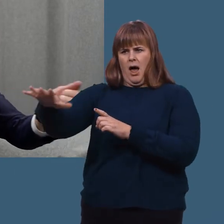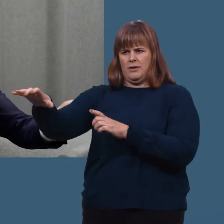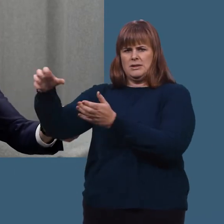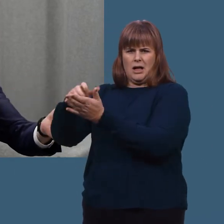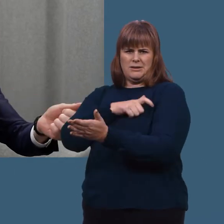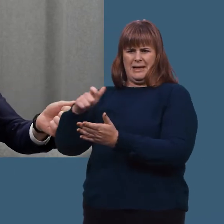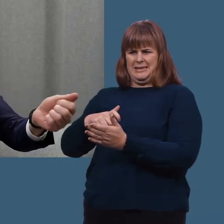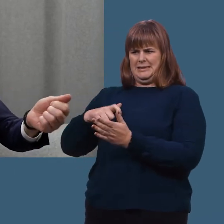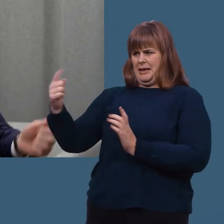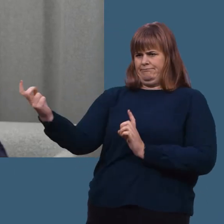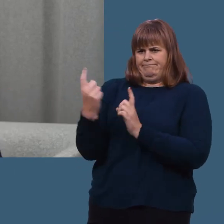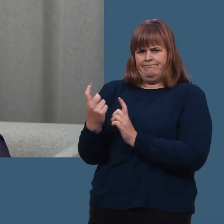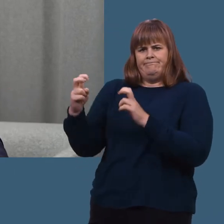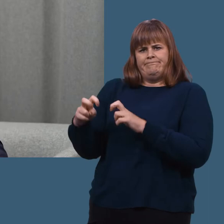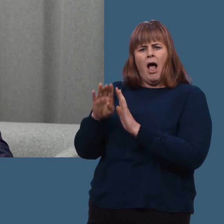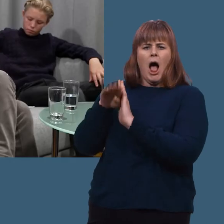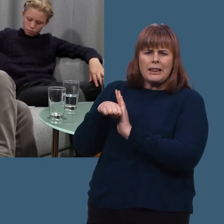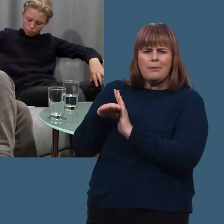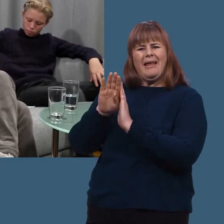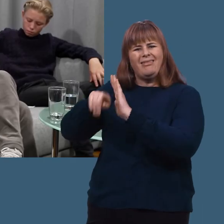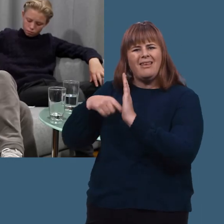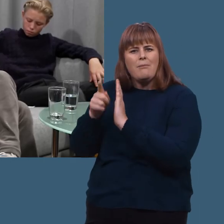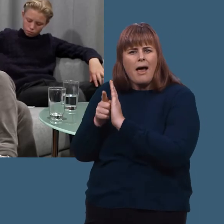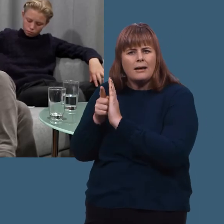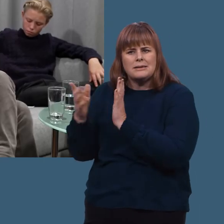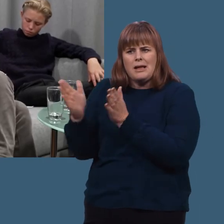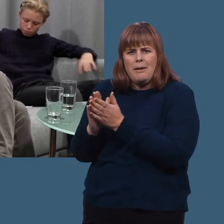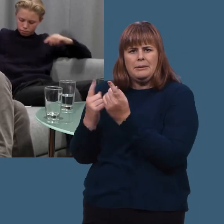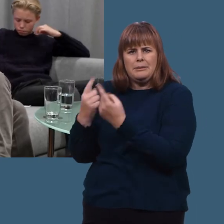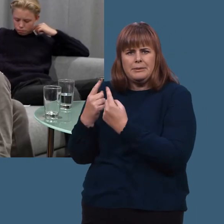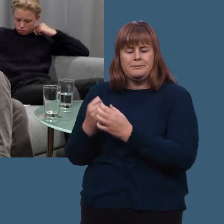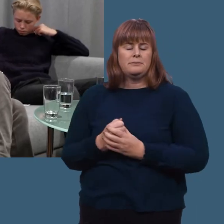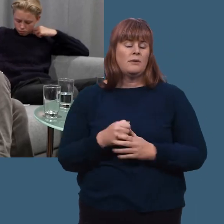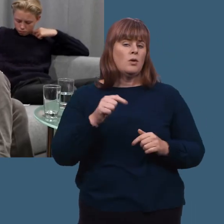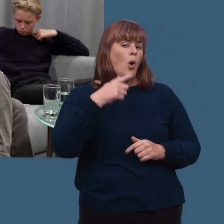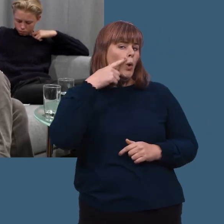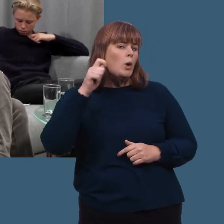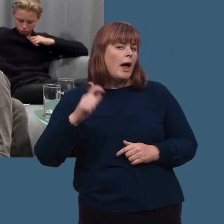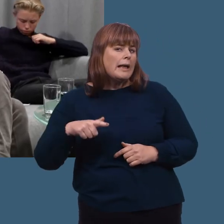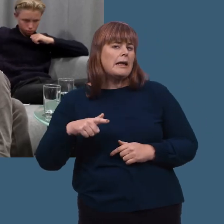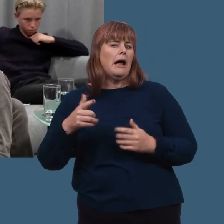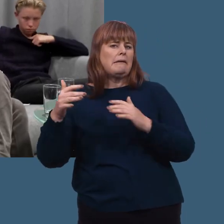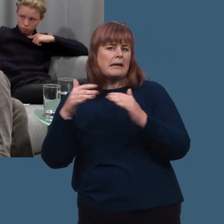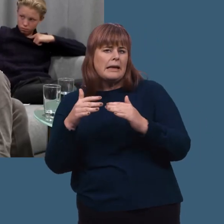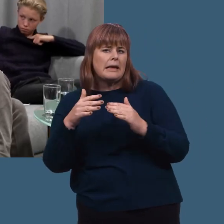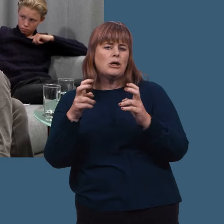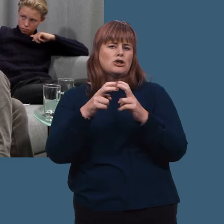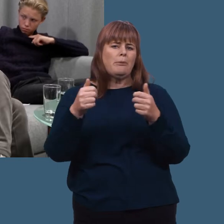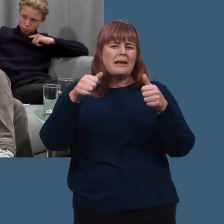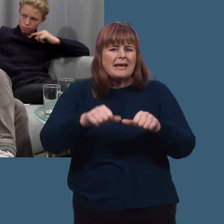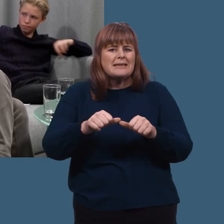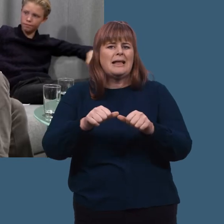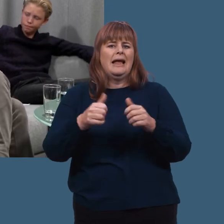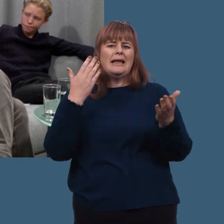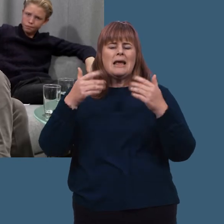time eller halvtime med dem. Nå er det jo krig i Ukraina, og det er strømkrise og klimakrise og